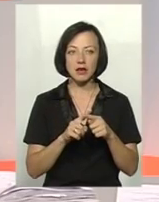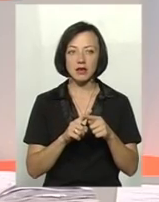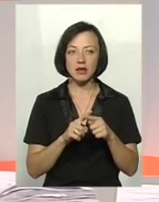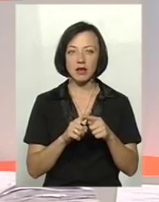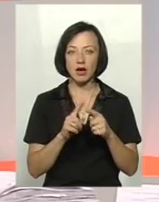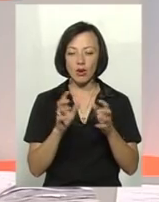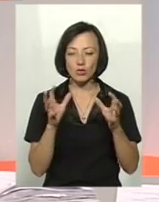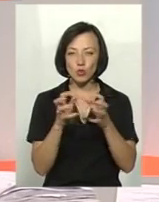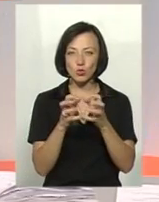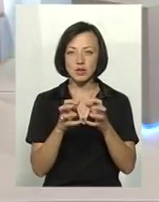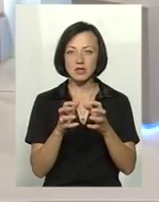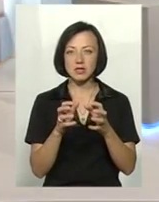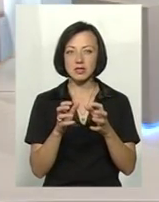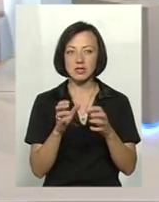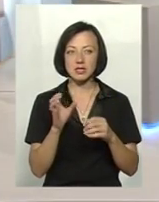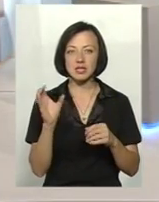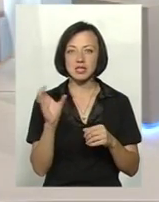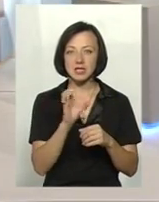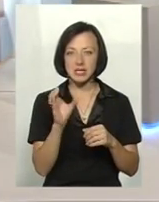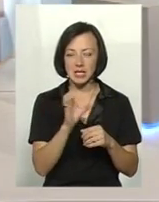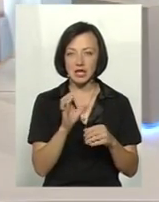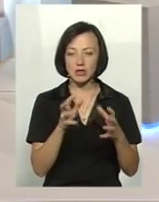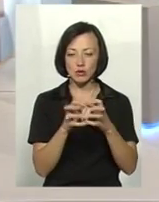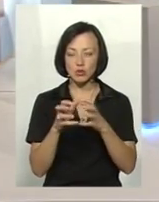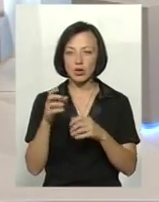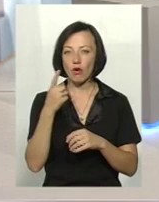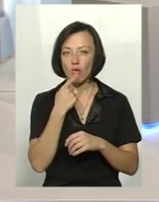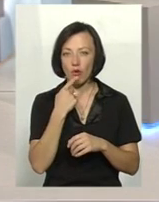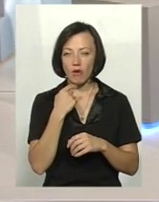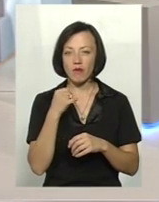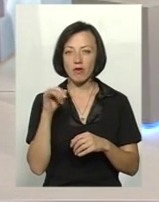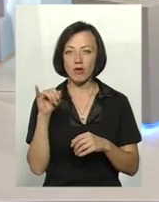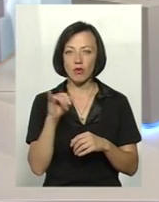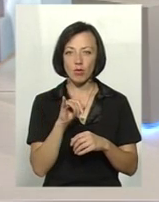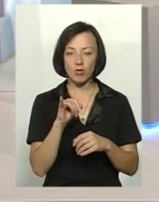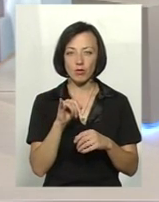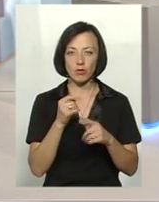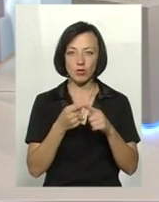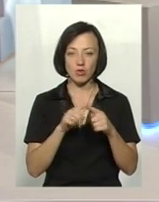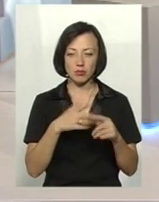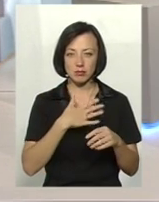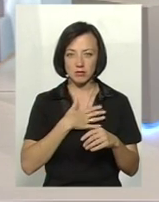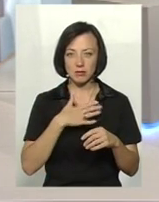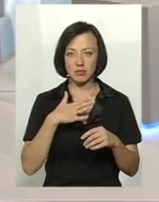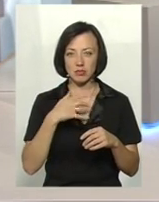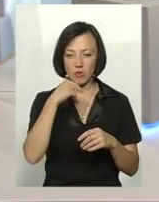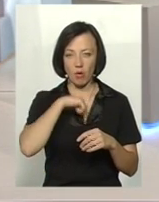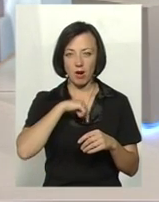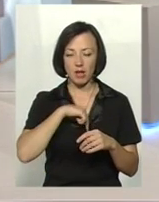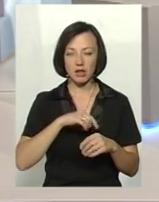згустки, можна сказати. Сильні згустки крові в периметозних органах. І